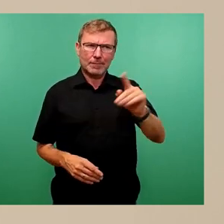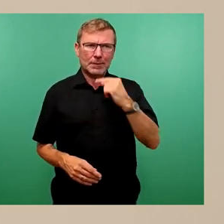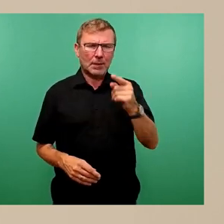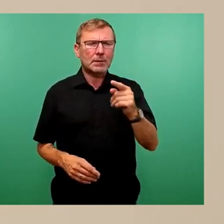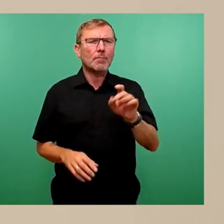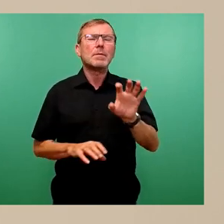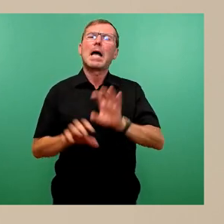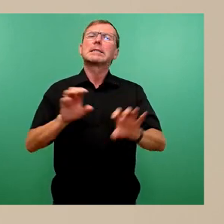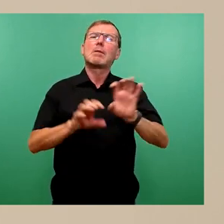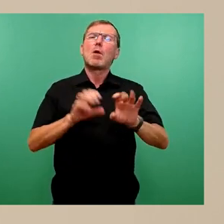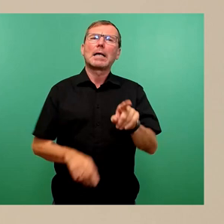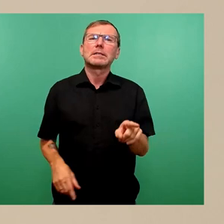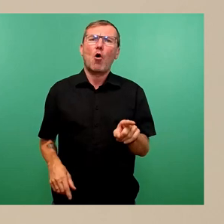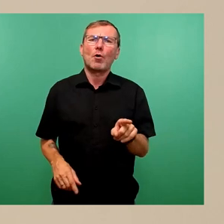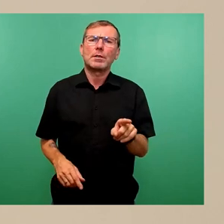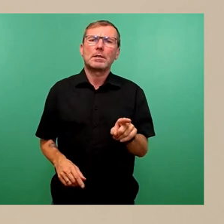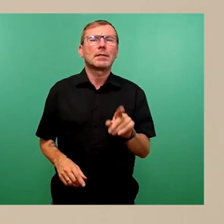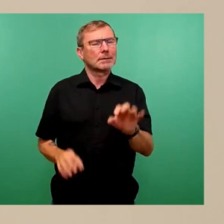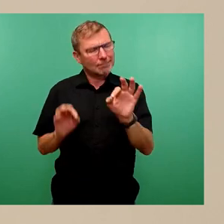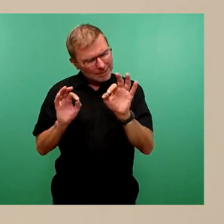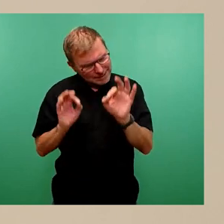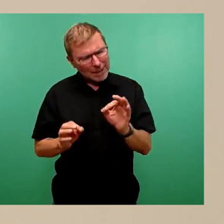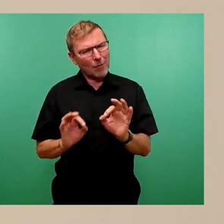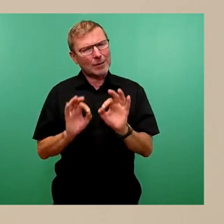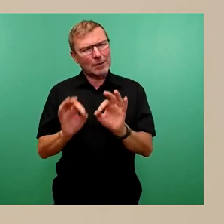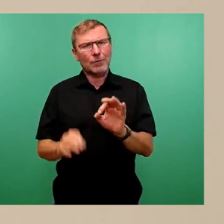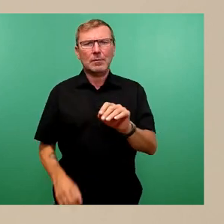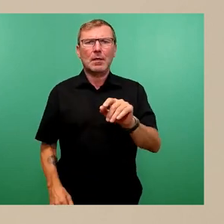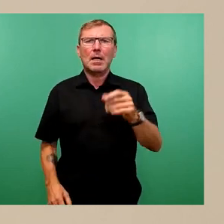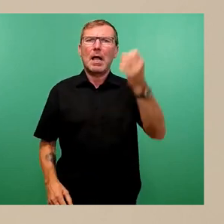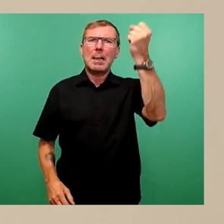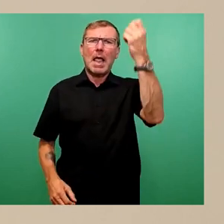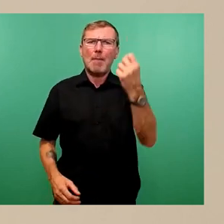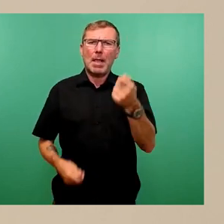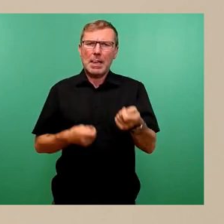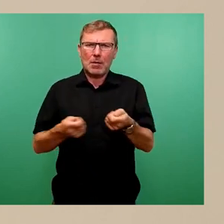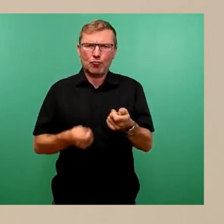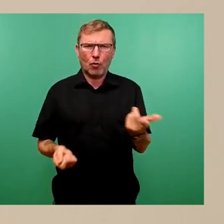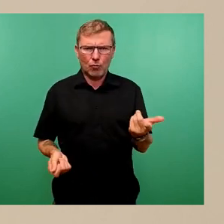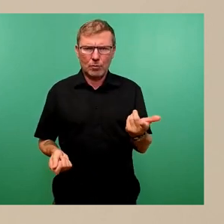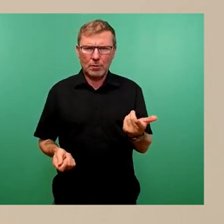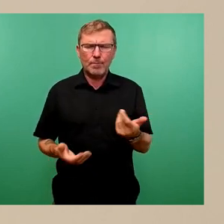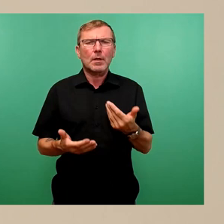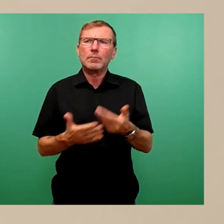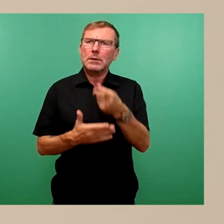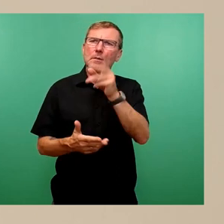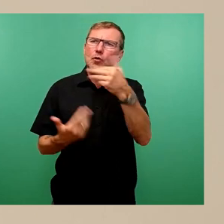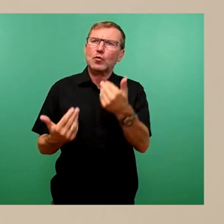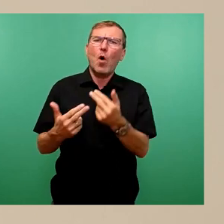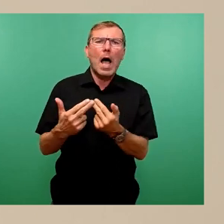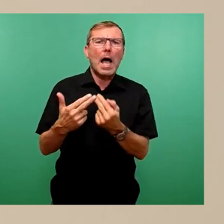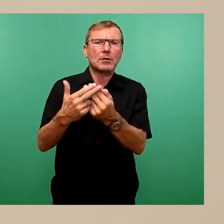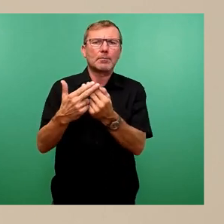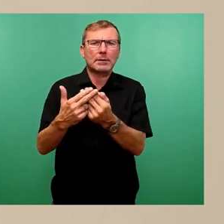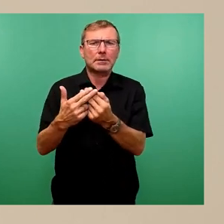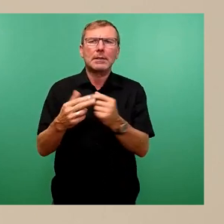diente ja genau der LSA-Steuerung, um die entsprechend anzupassen, damit die in der Simulation